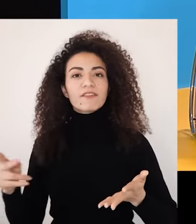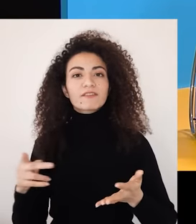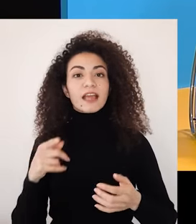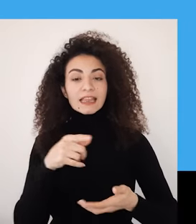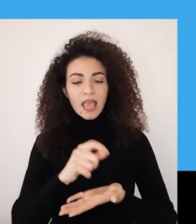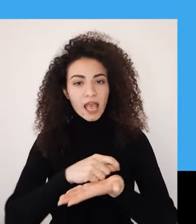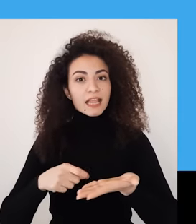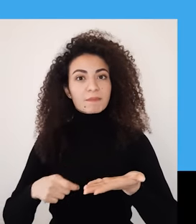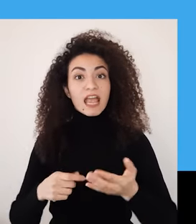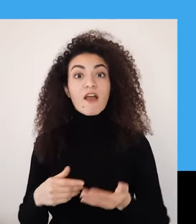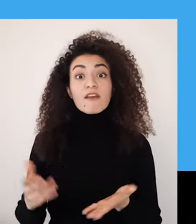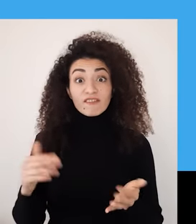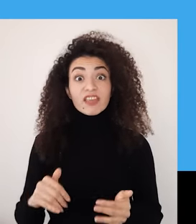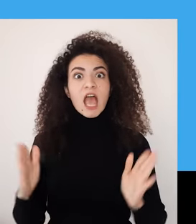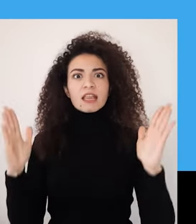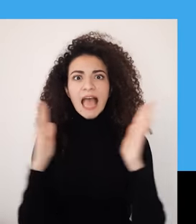قوة